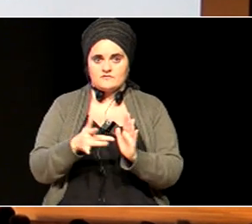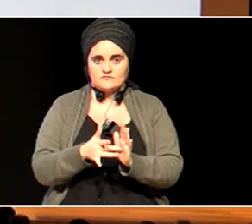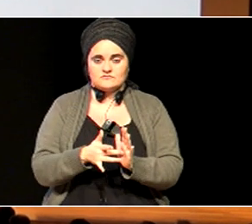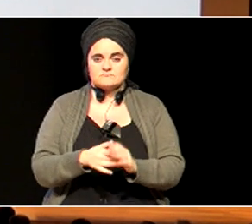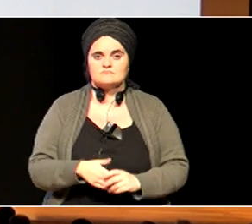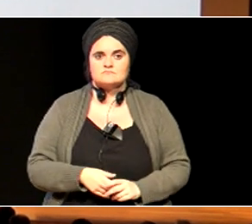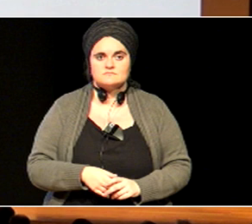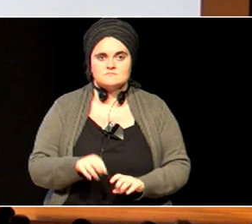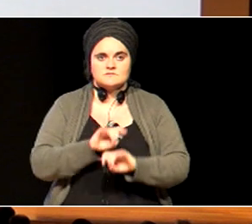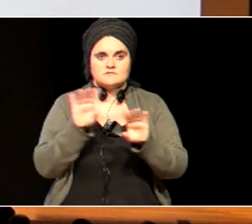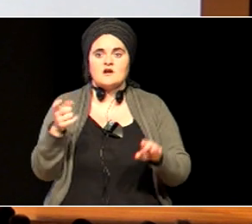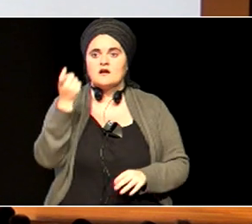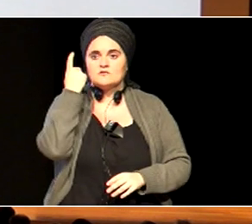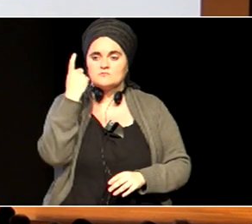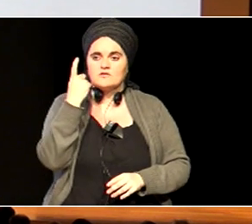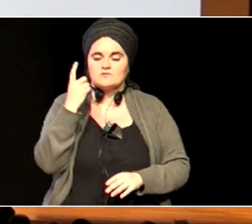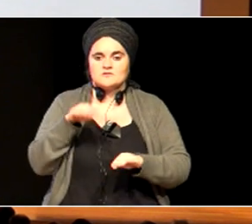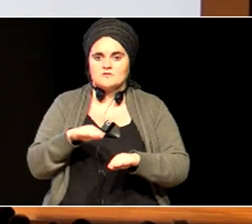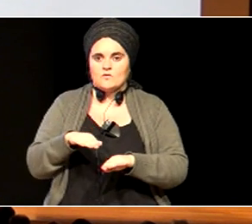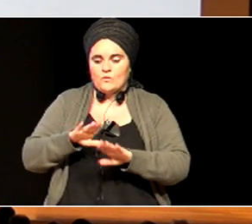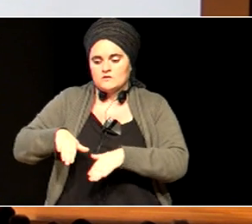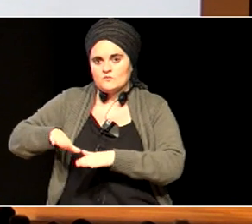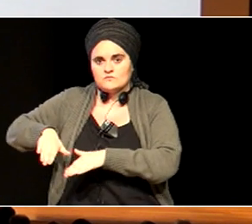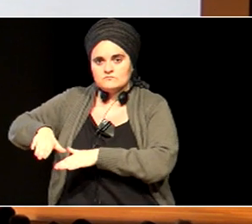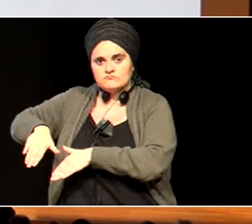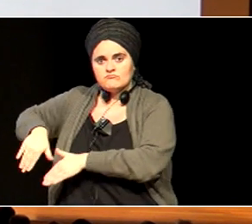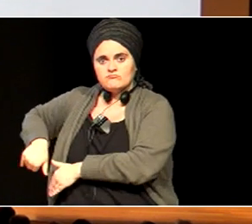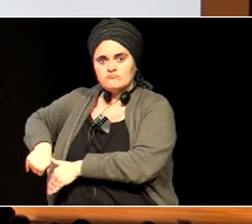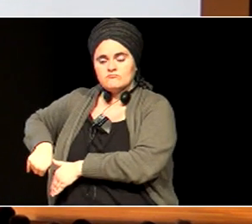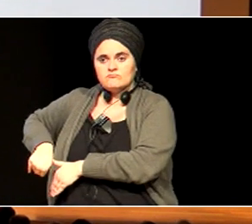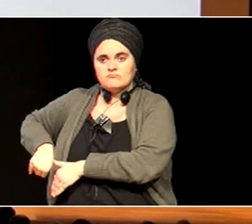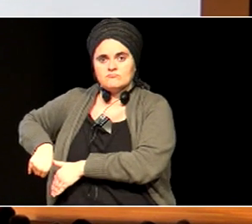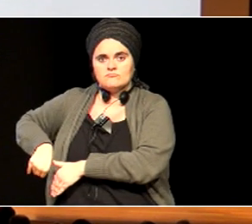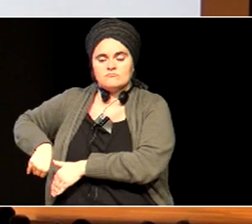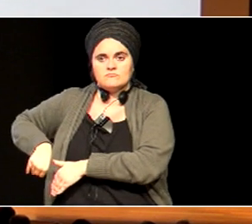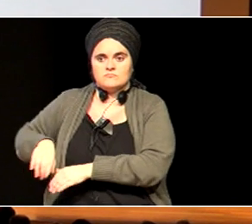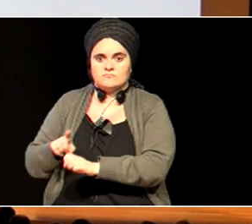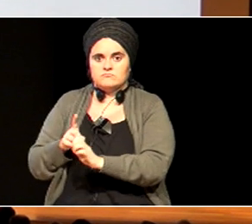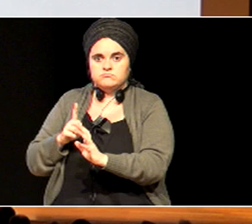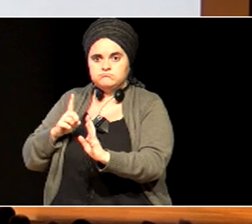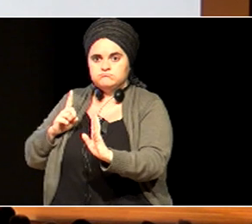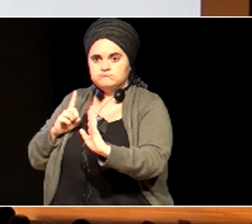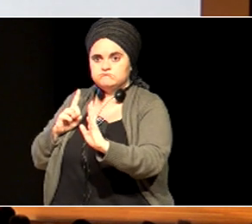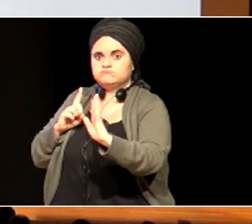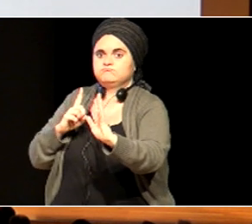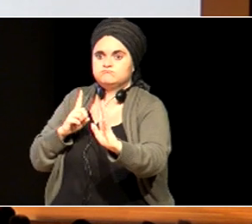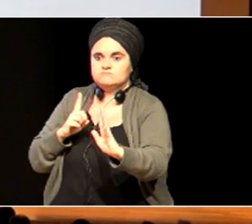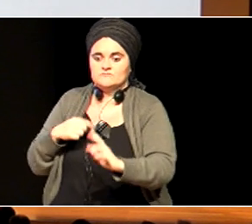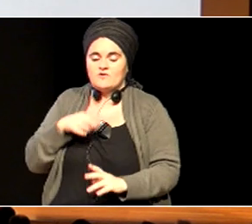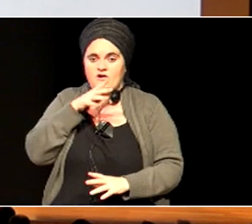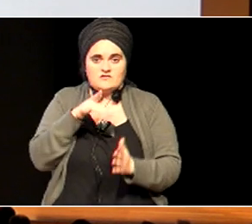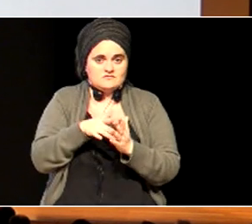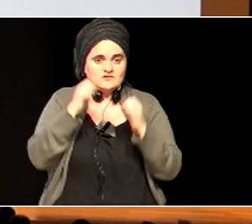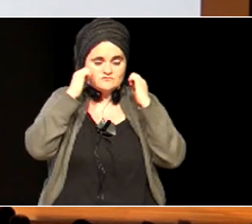ikastetik geratu dira beti atzean, atzean, atzean, batzuk, pentsadezakegu, eta ni horretan asko, ikasten hainaz momentuntan